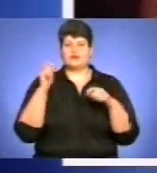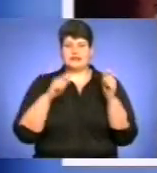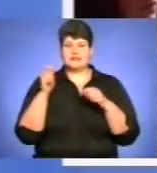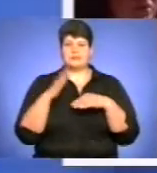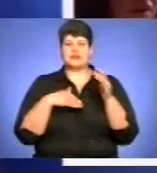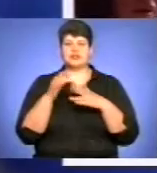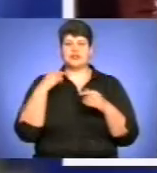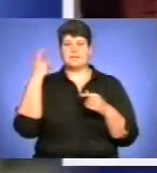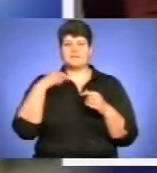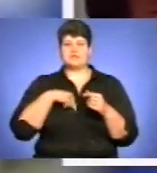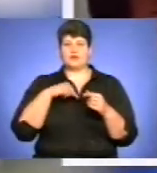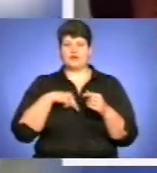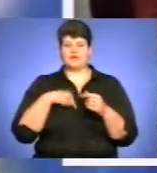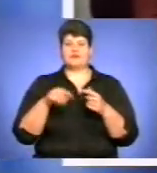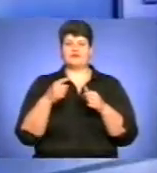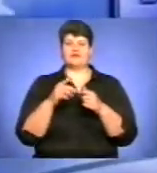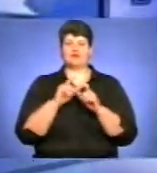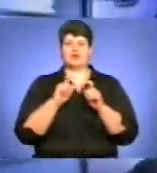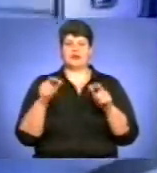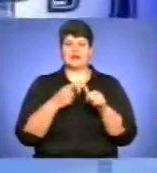українській гімназії імені Івана Франка.